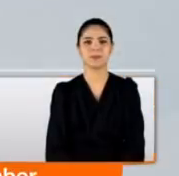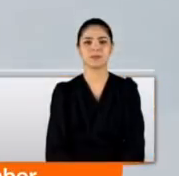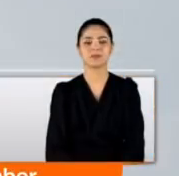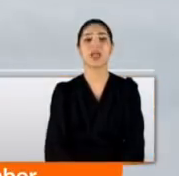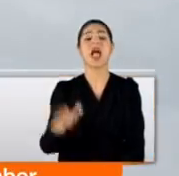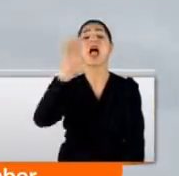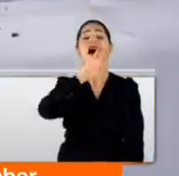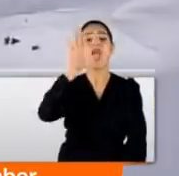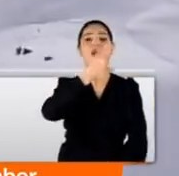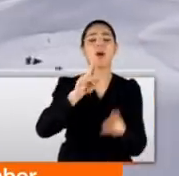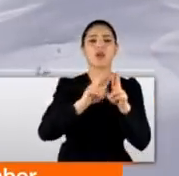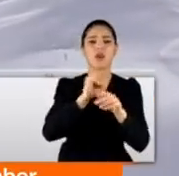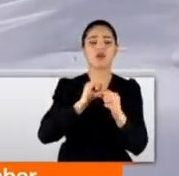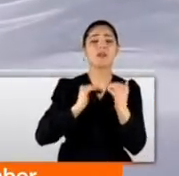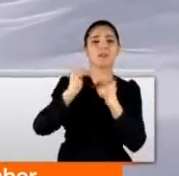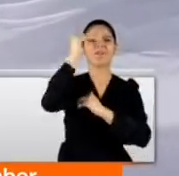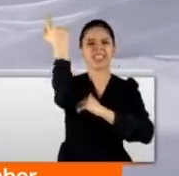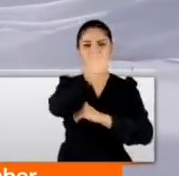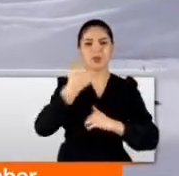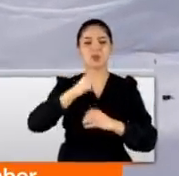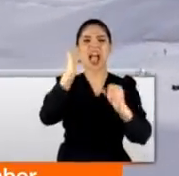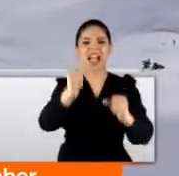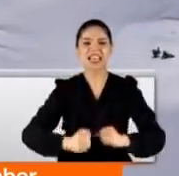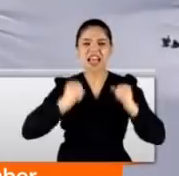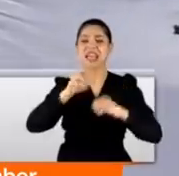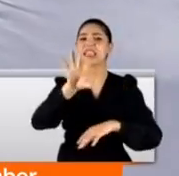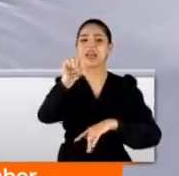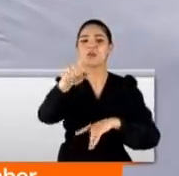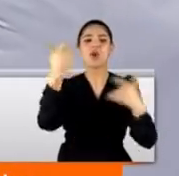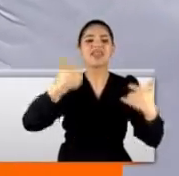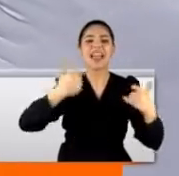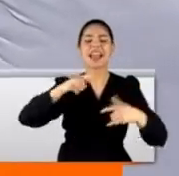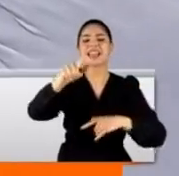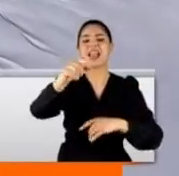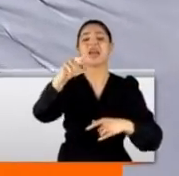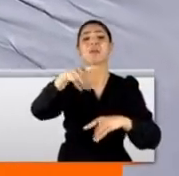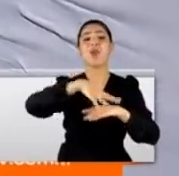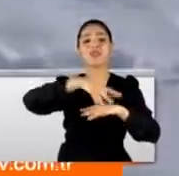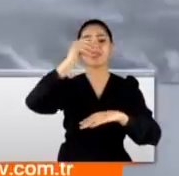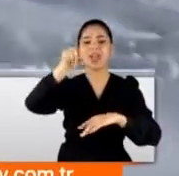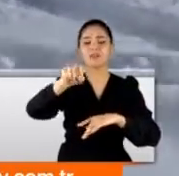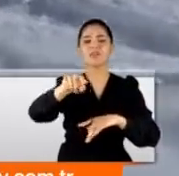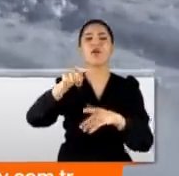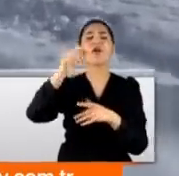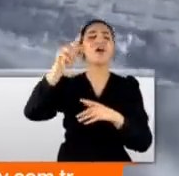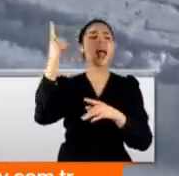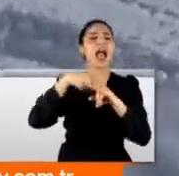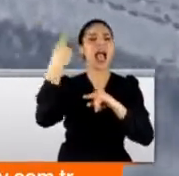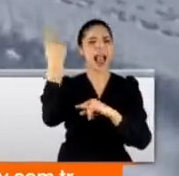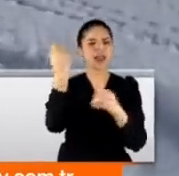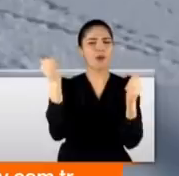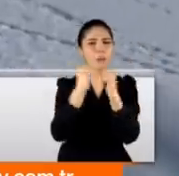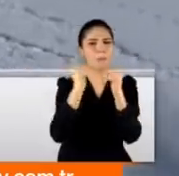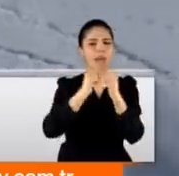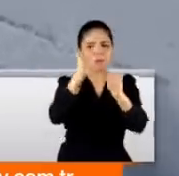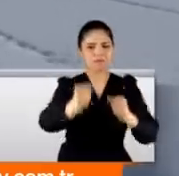Avrupa'da artan covid vakaları nedeniyle kayakçıların tercihi kaç karlar oldu. Heliski sporu için geçen yıldan daha fazla